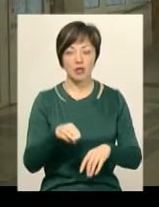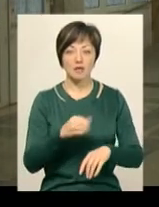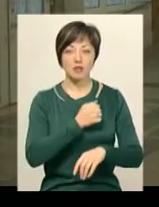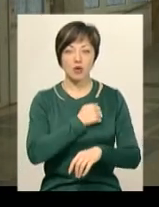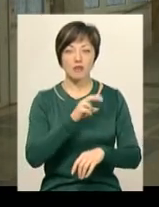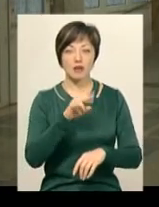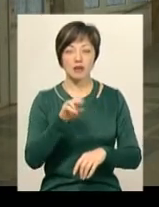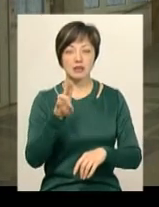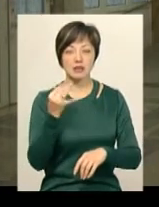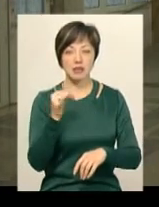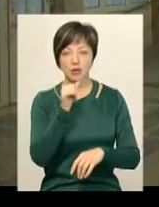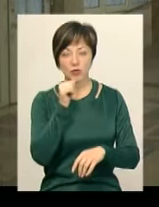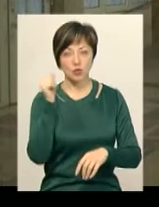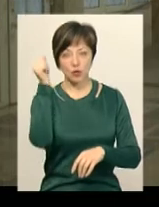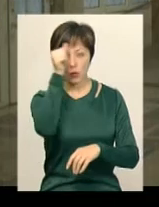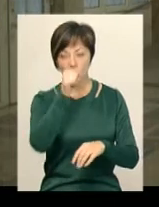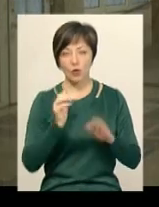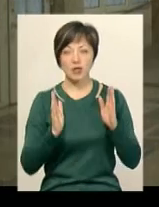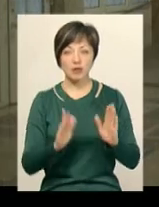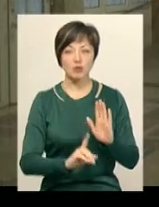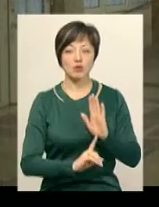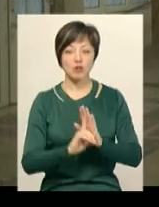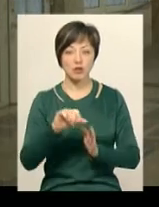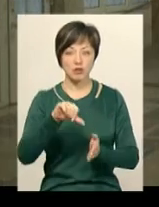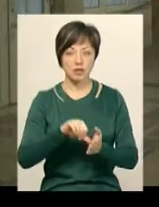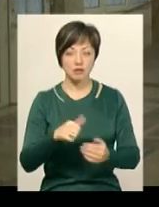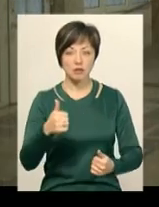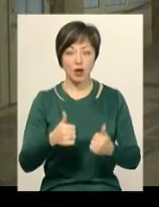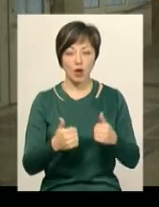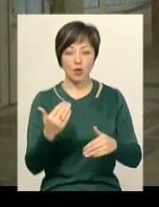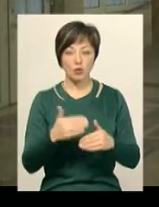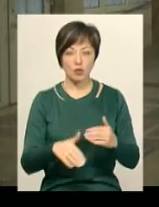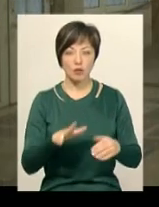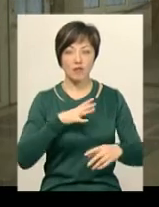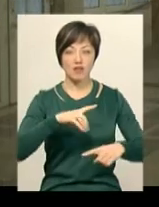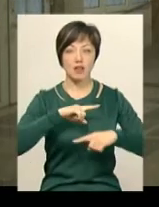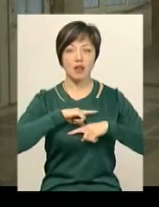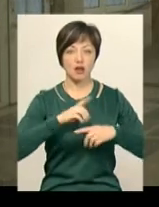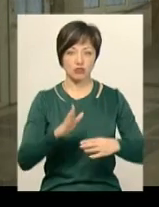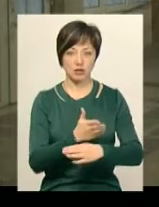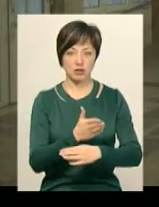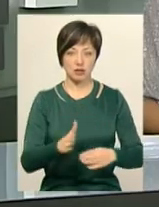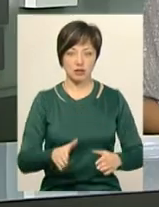в минулому році тільки взяли участь в наших змаганнях, а вже виступали в фіналі її частини.